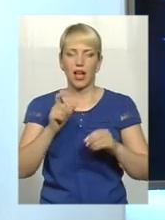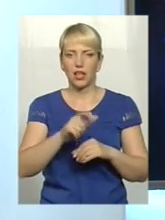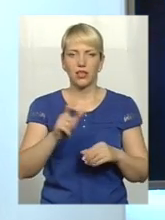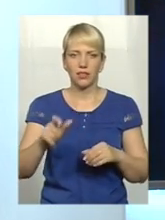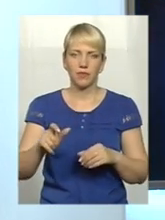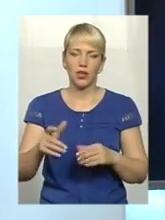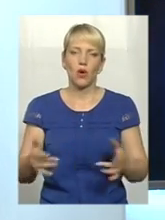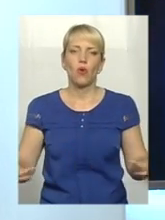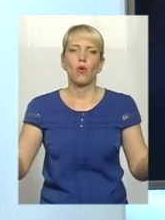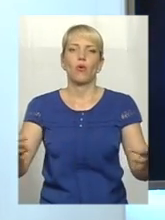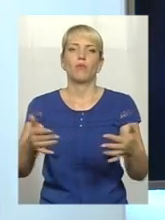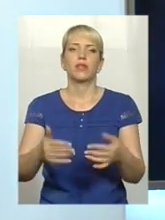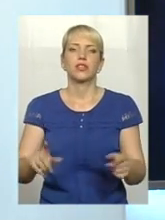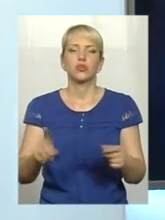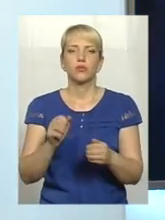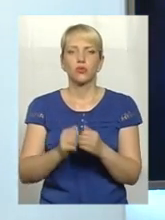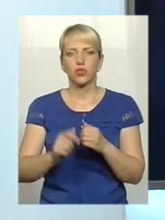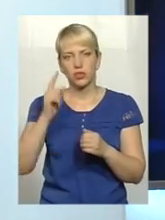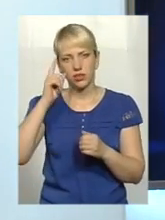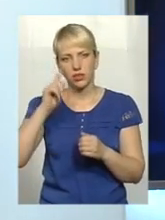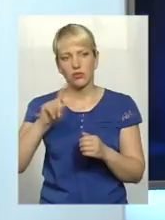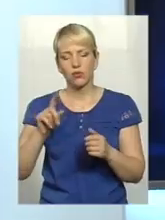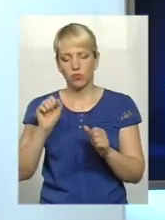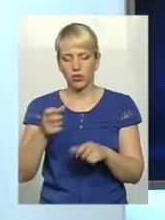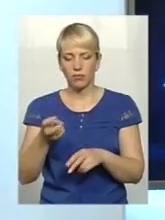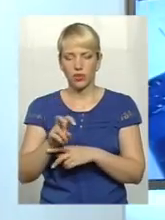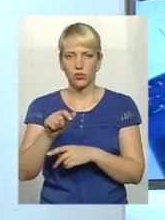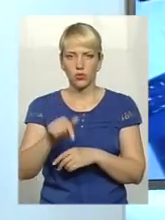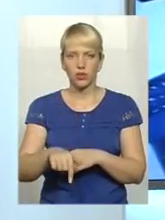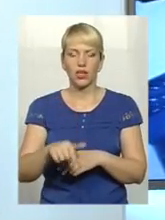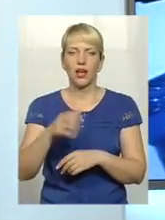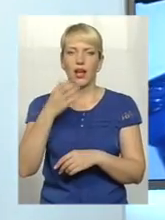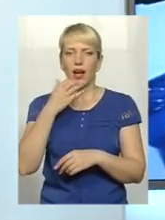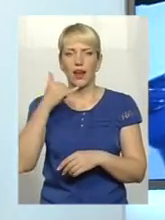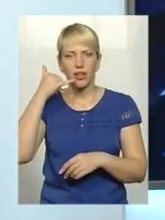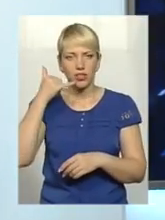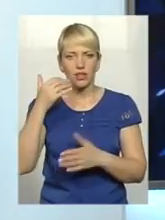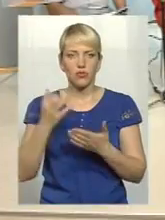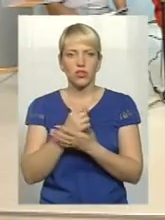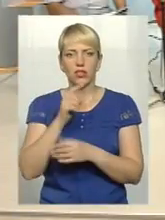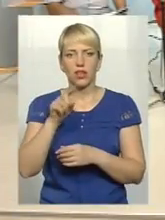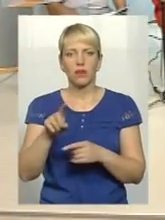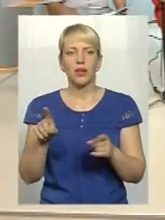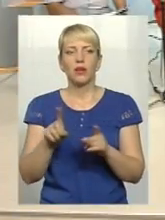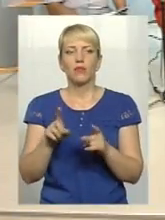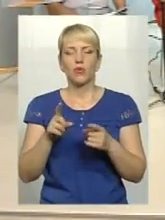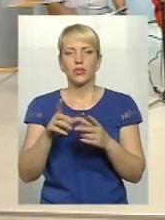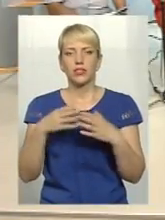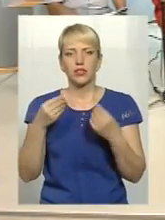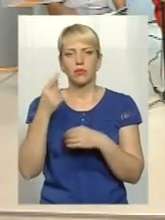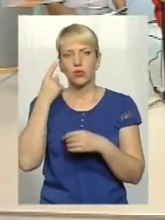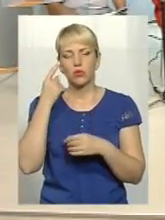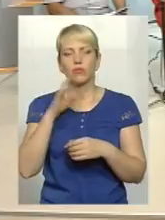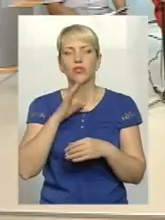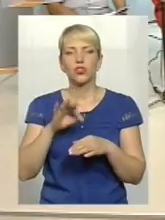всіх охопити, і щоб кожен знав, от можна піти сюди, гарячий телефон знайти там. Адже сім'ї в першу чергу думають, а й